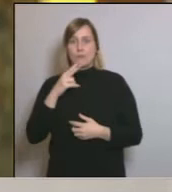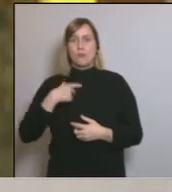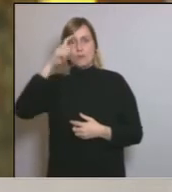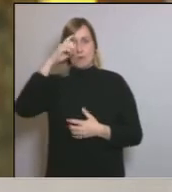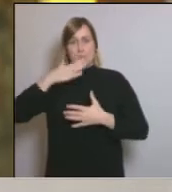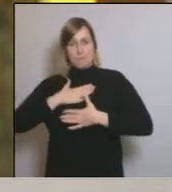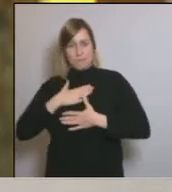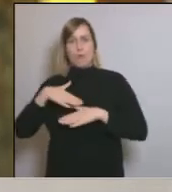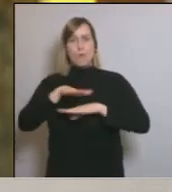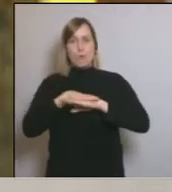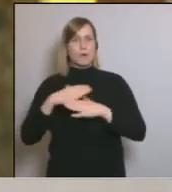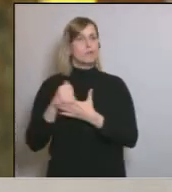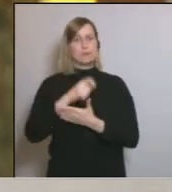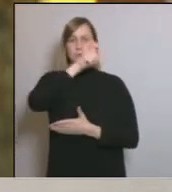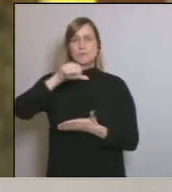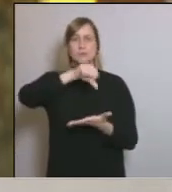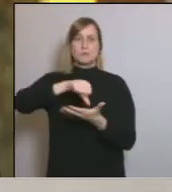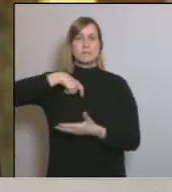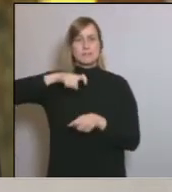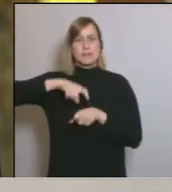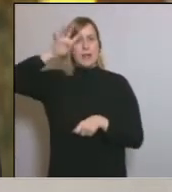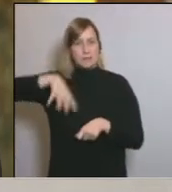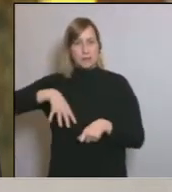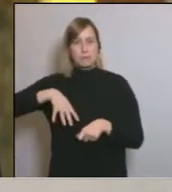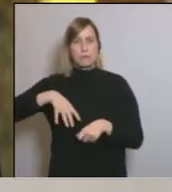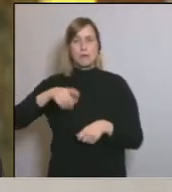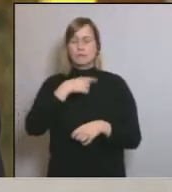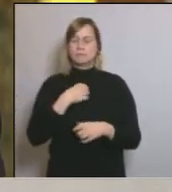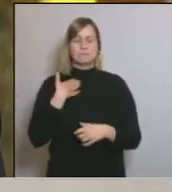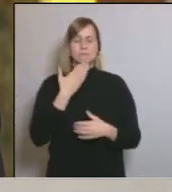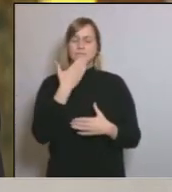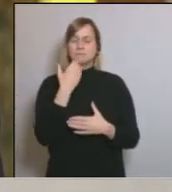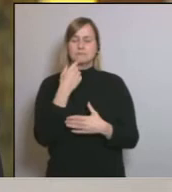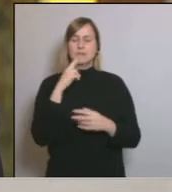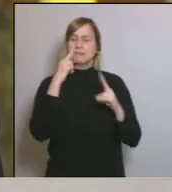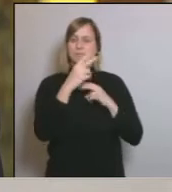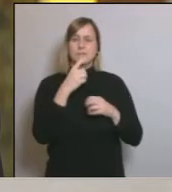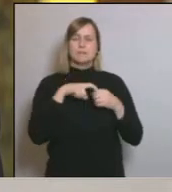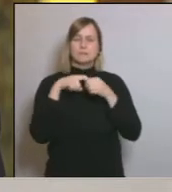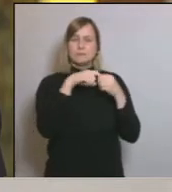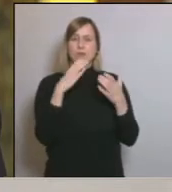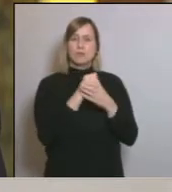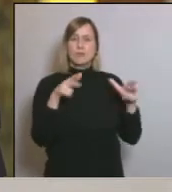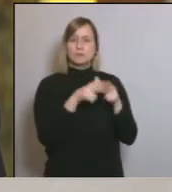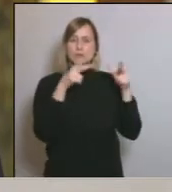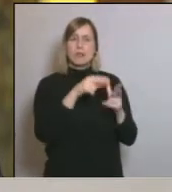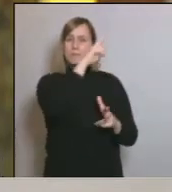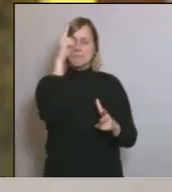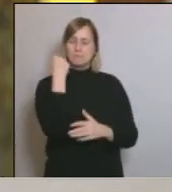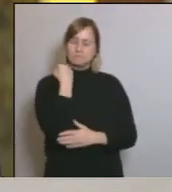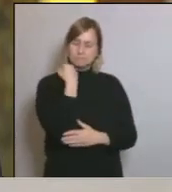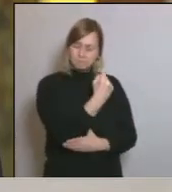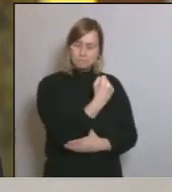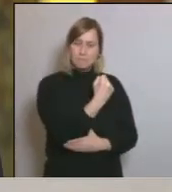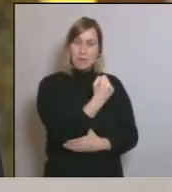del govern i de tots els ciutadans de Catalunya, la nostra més enorme solidaritat amb tota la societat madrilenya. Però Catalunya va al